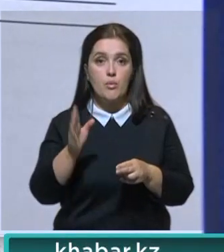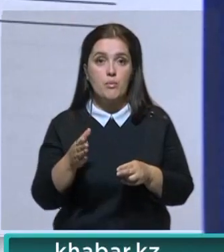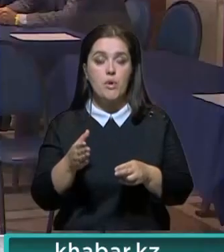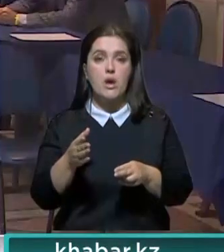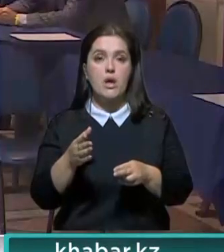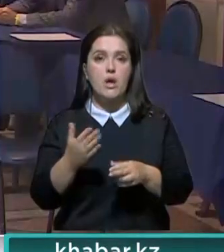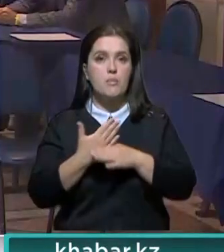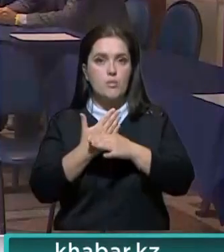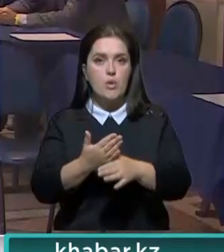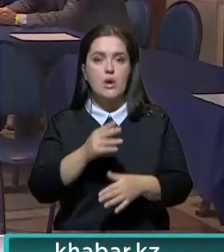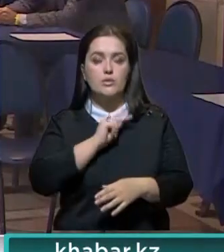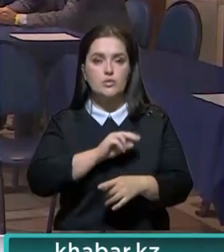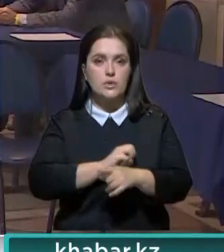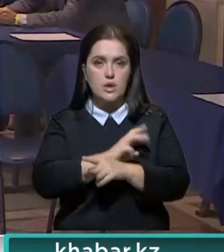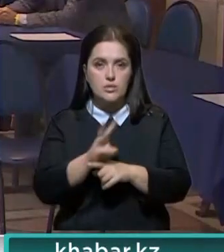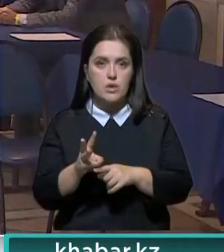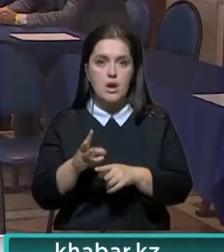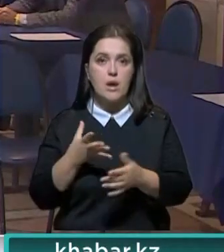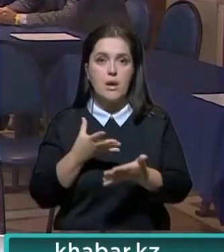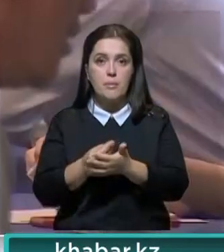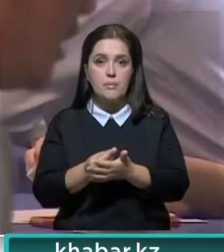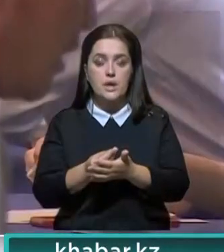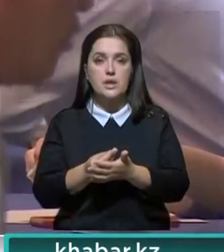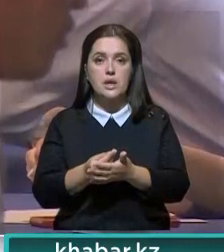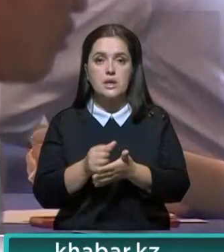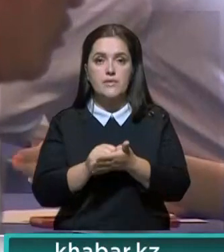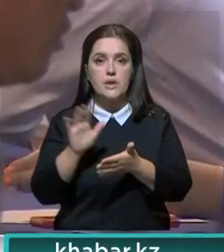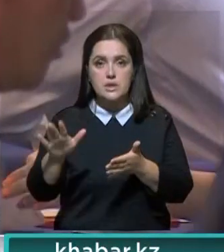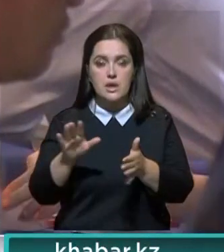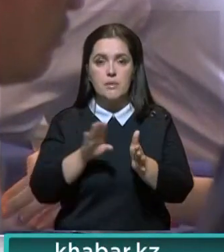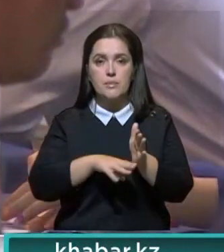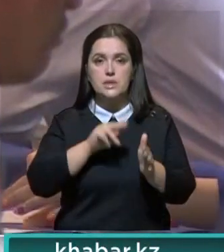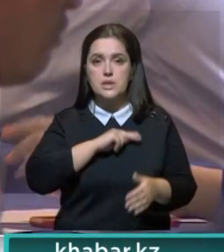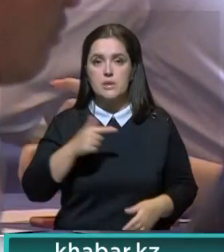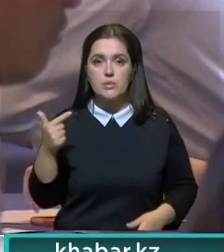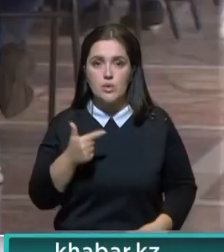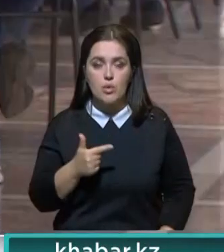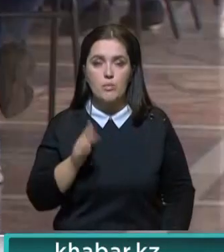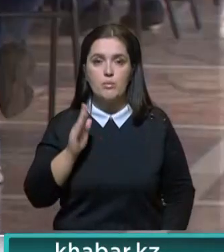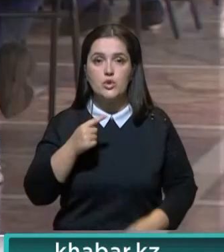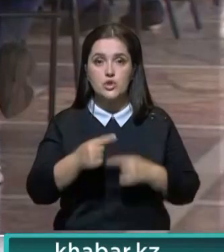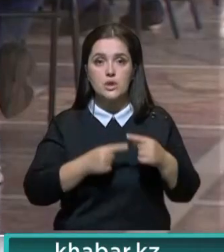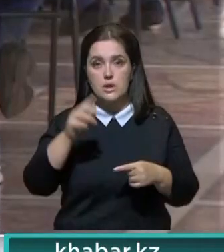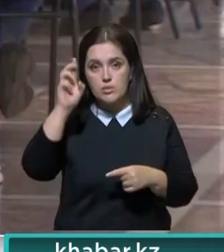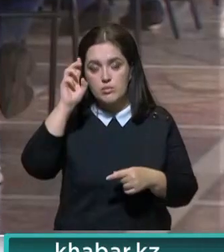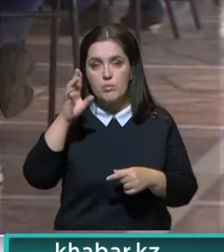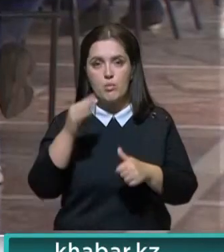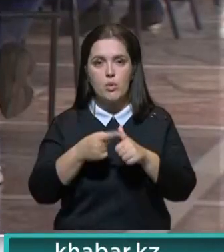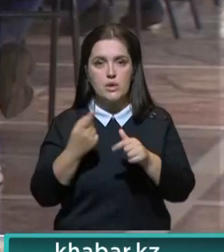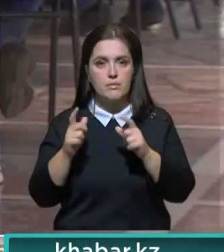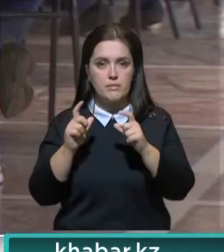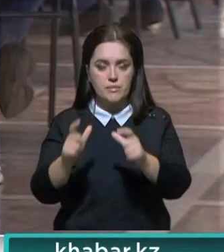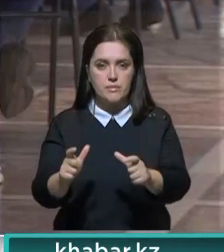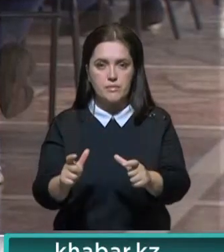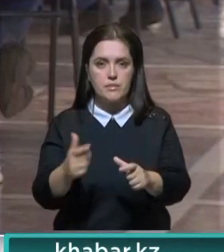станет катализатором при трудоустройстве. Оплата услуг центров сертификации за безработных граждан будет производиться